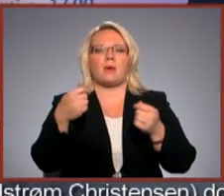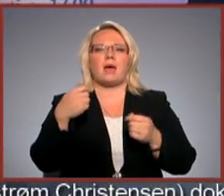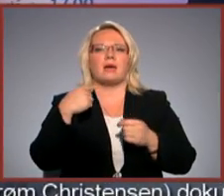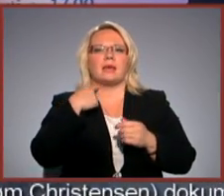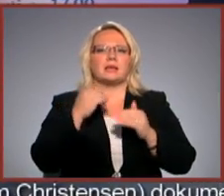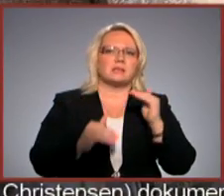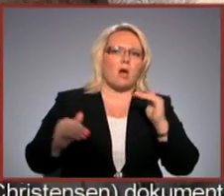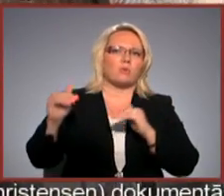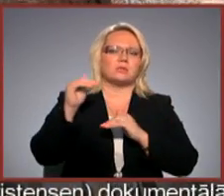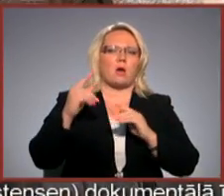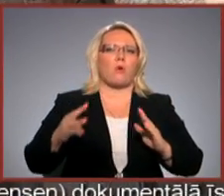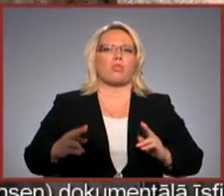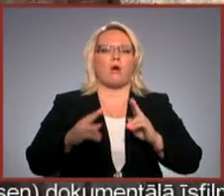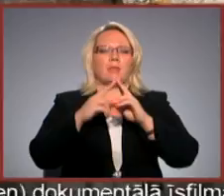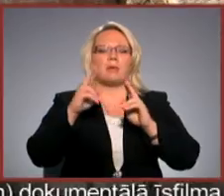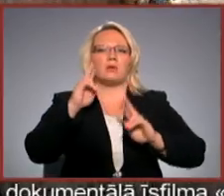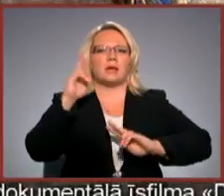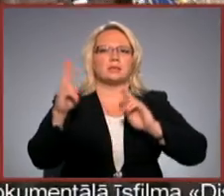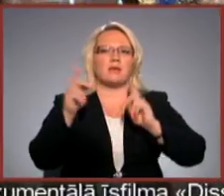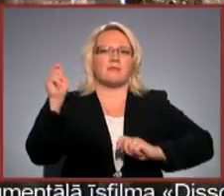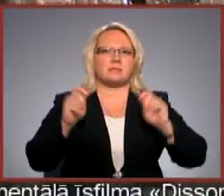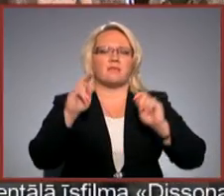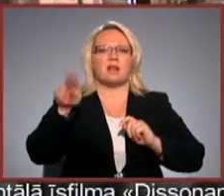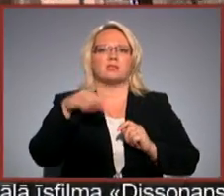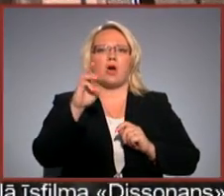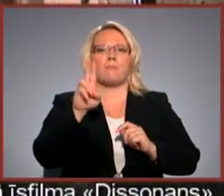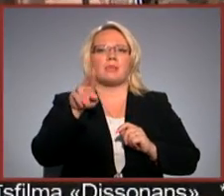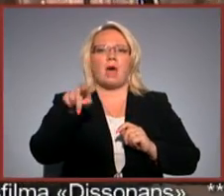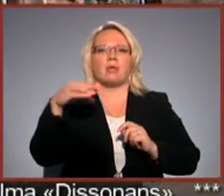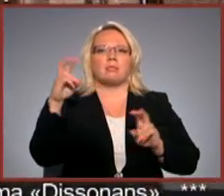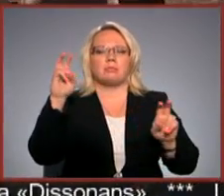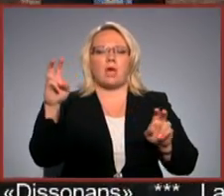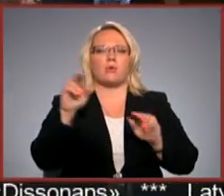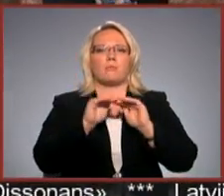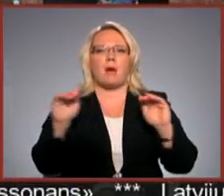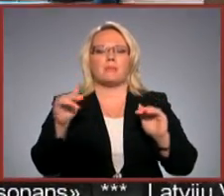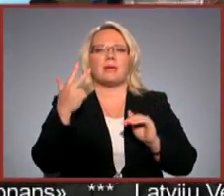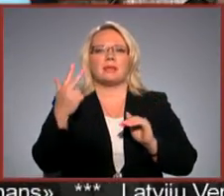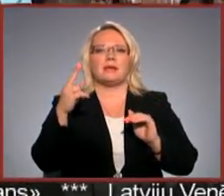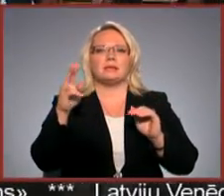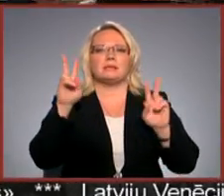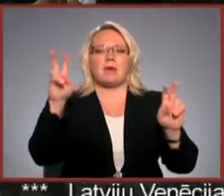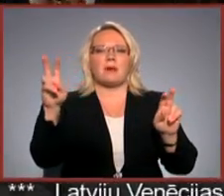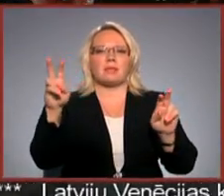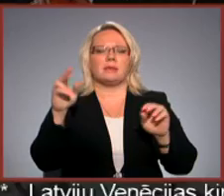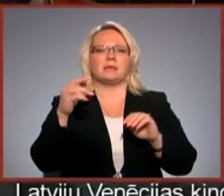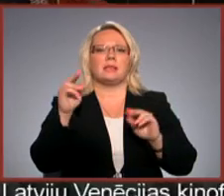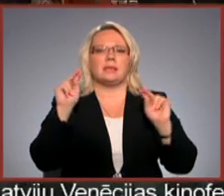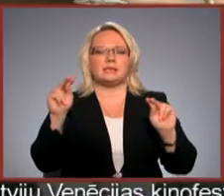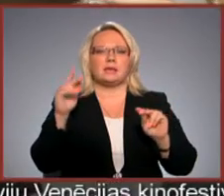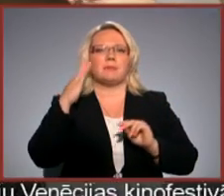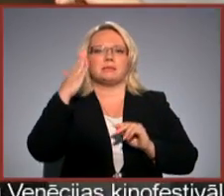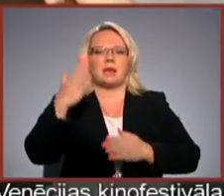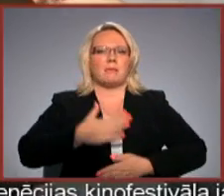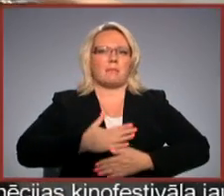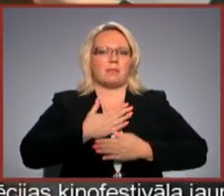Dominanti. Nu, Baznīca stēlpās ieskanēs festivāls Dominanti, kura pamatā ir trīs tematiski uzstādījumi – ticība, cerība, mīlestība.